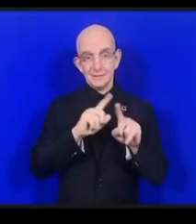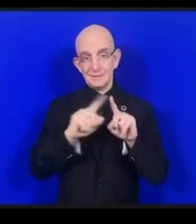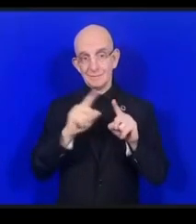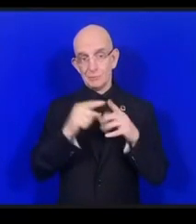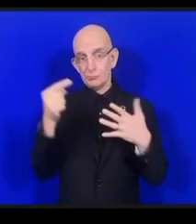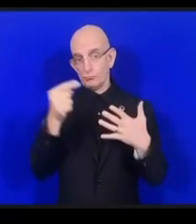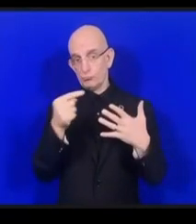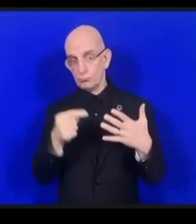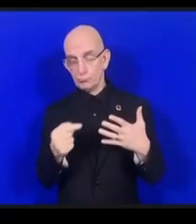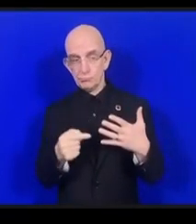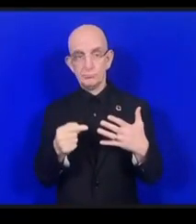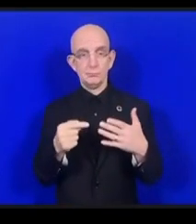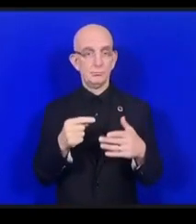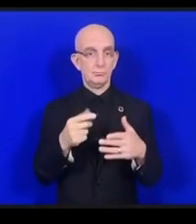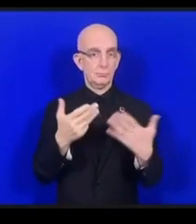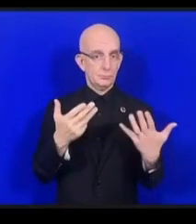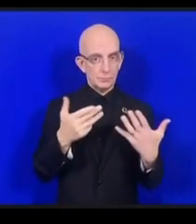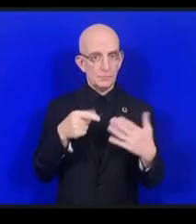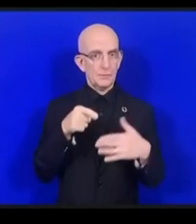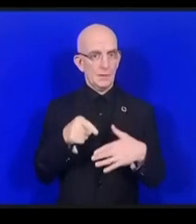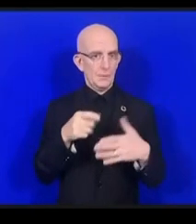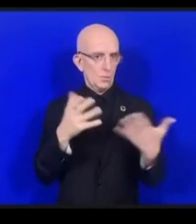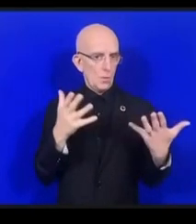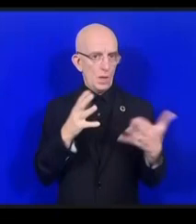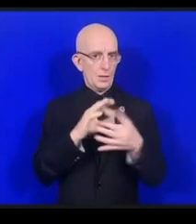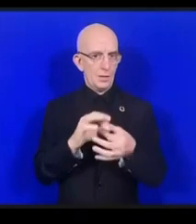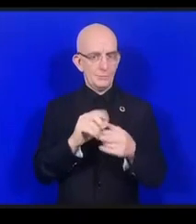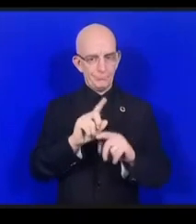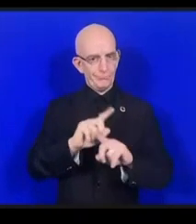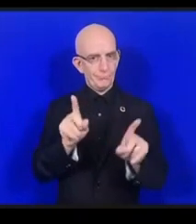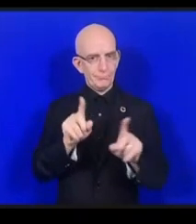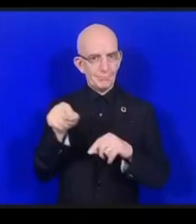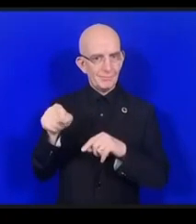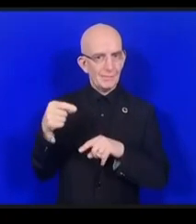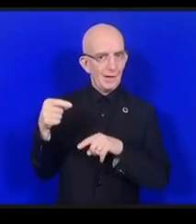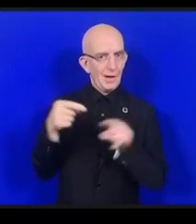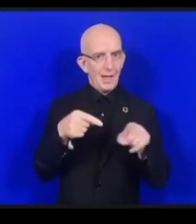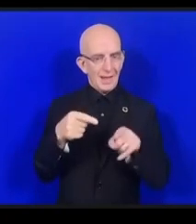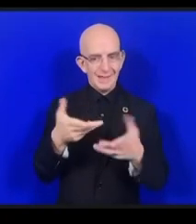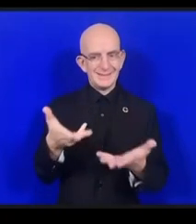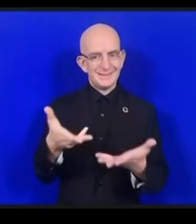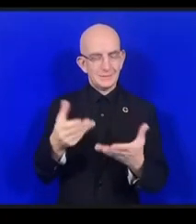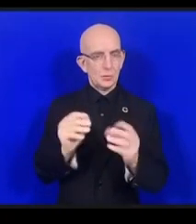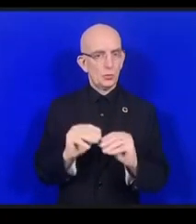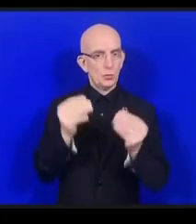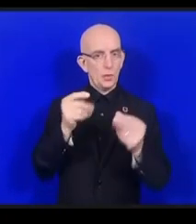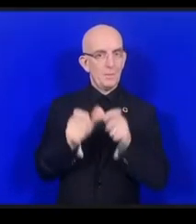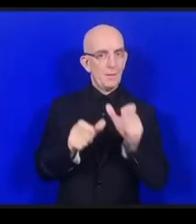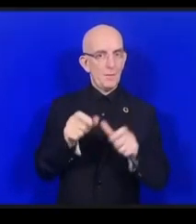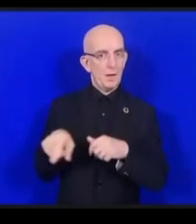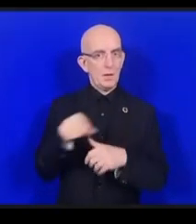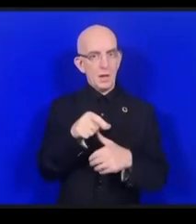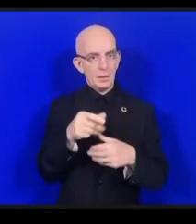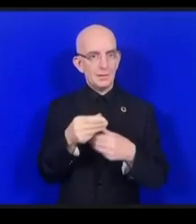activités des enfants et des jeunes sur internet et après